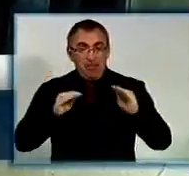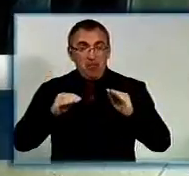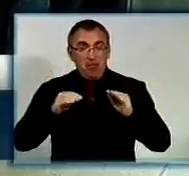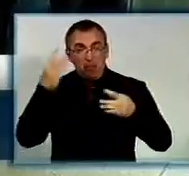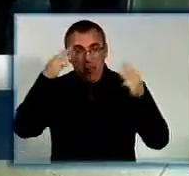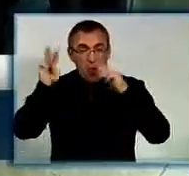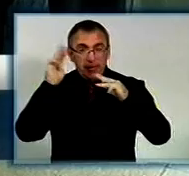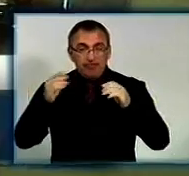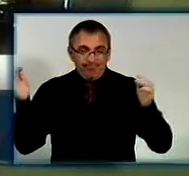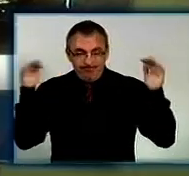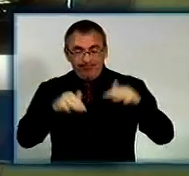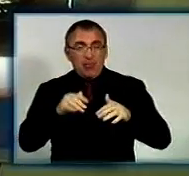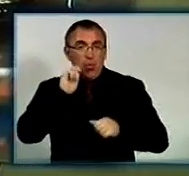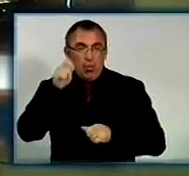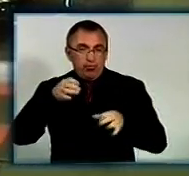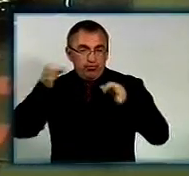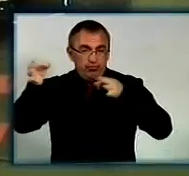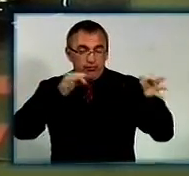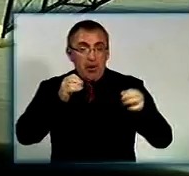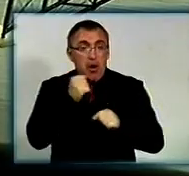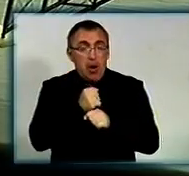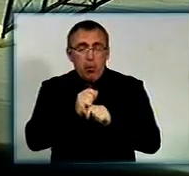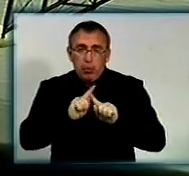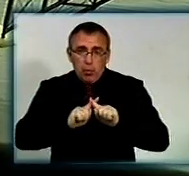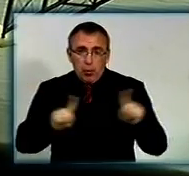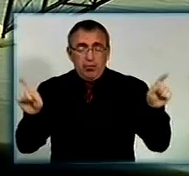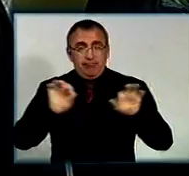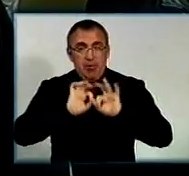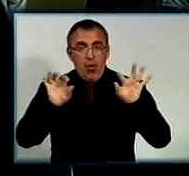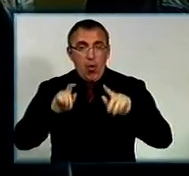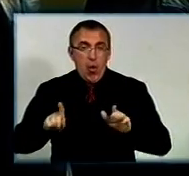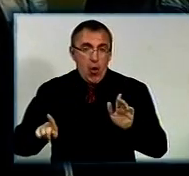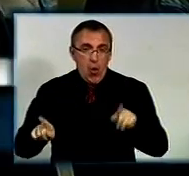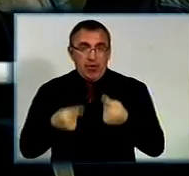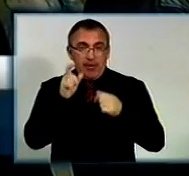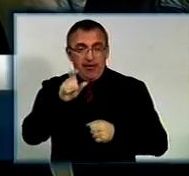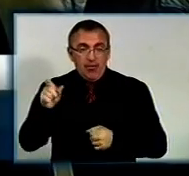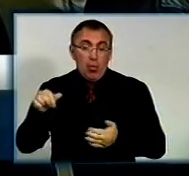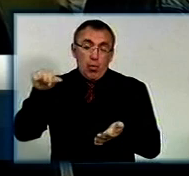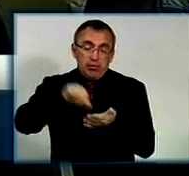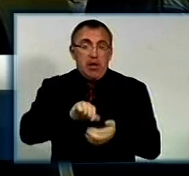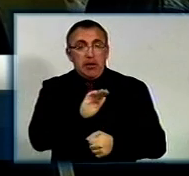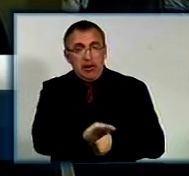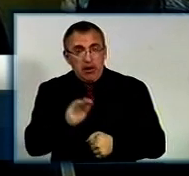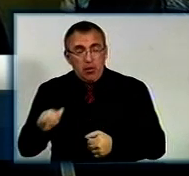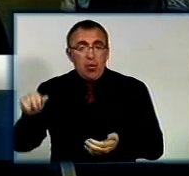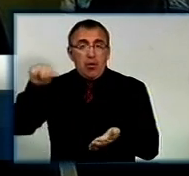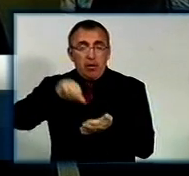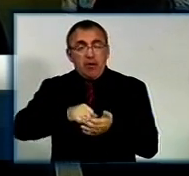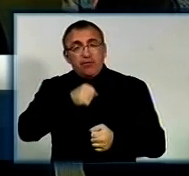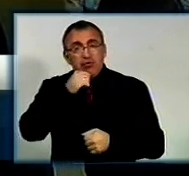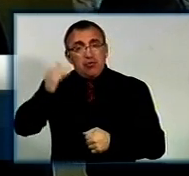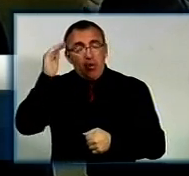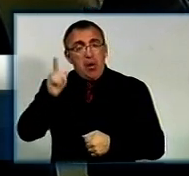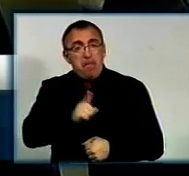з різних куточків України. Кожна робота унікальна, наголошують організатори. У нас участвують і дітки, у нас участвують і взрослі